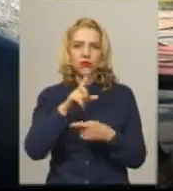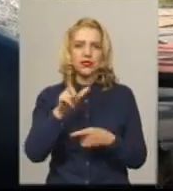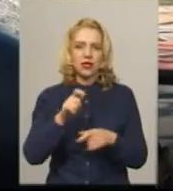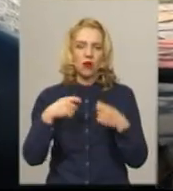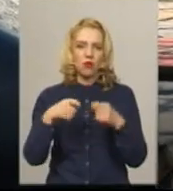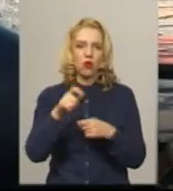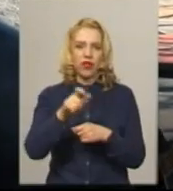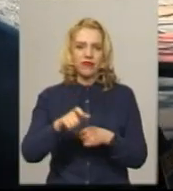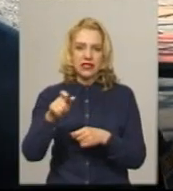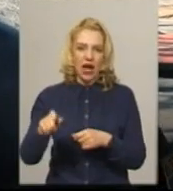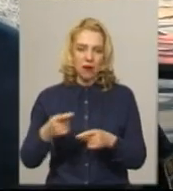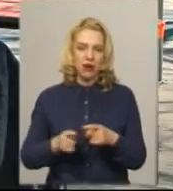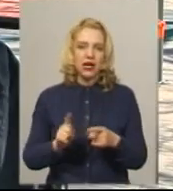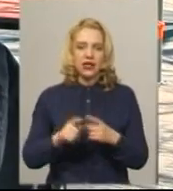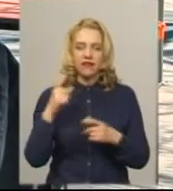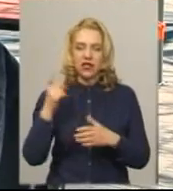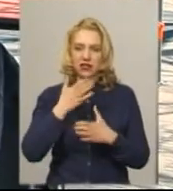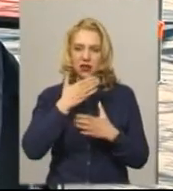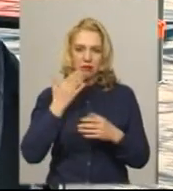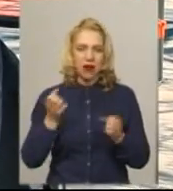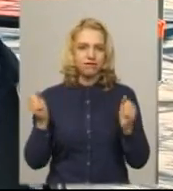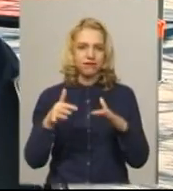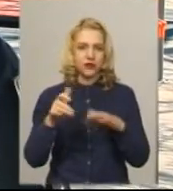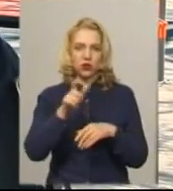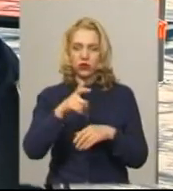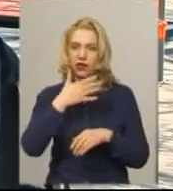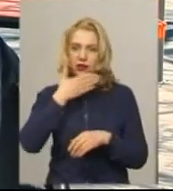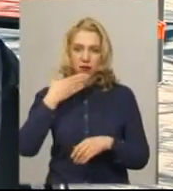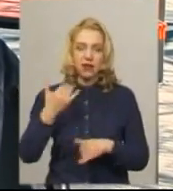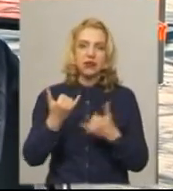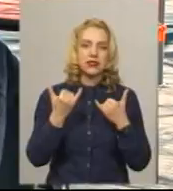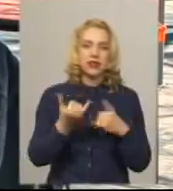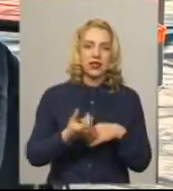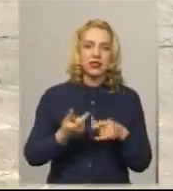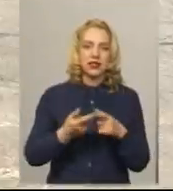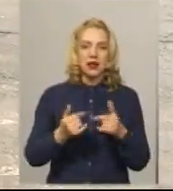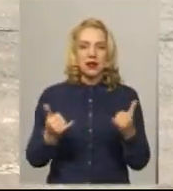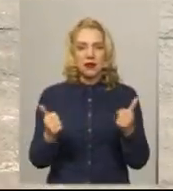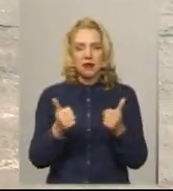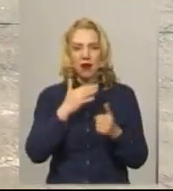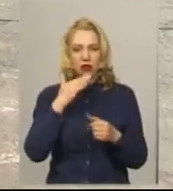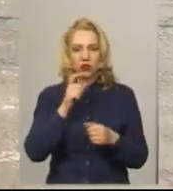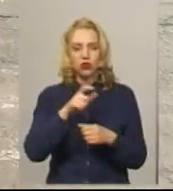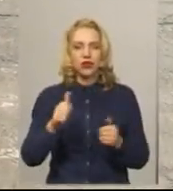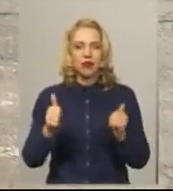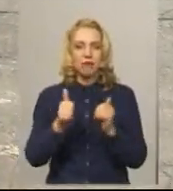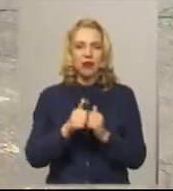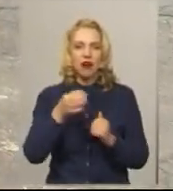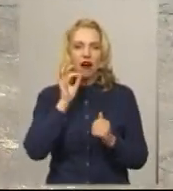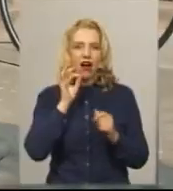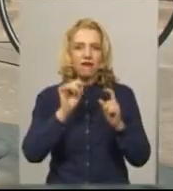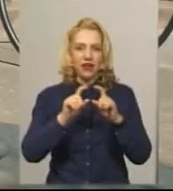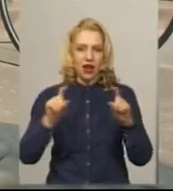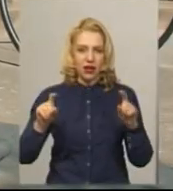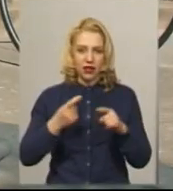велике скупчення людей зараз в місті немає. Зараз на даний момент більше ще біля кав'ярень. Під час патрулювання скверу